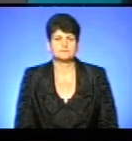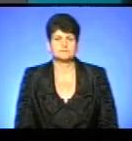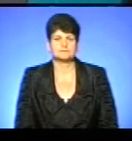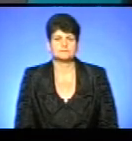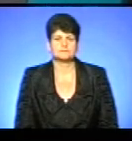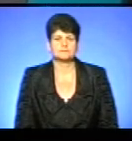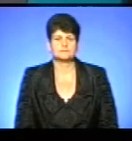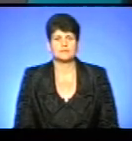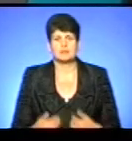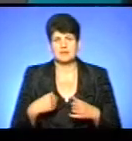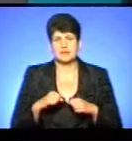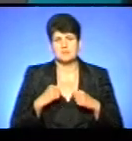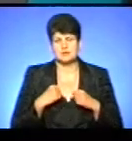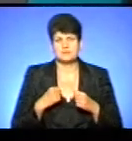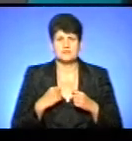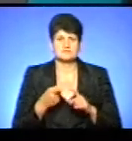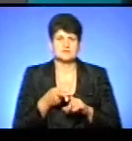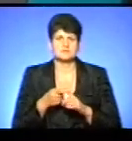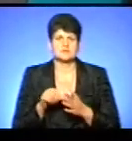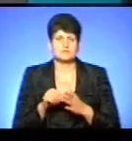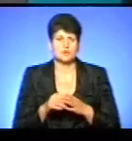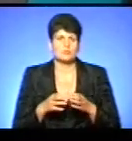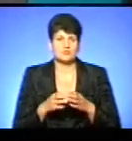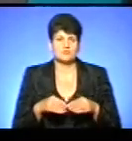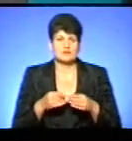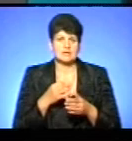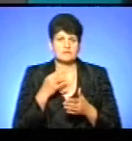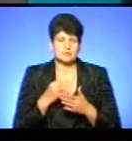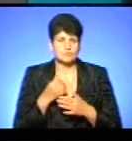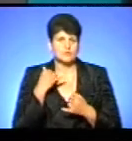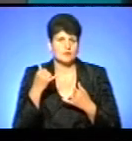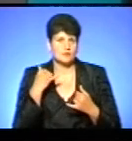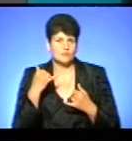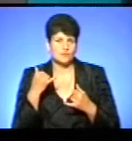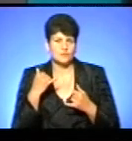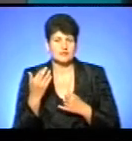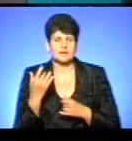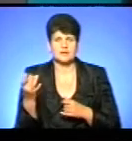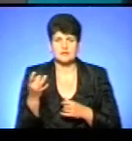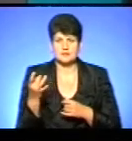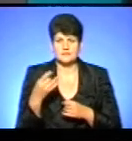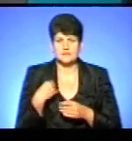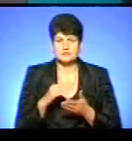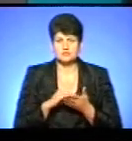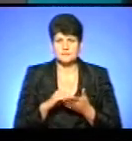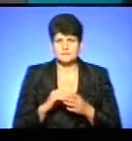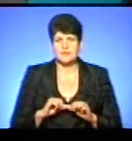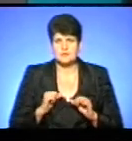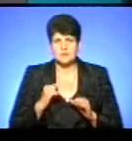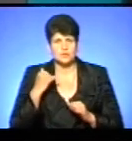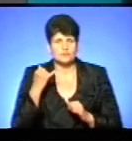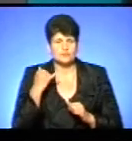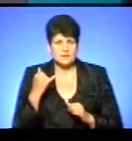Ми намагалися зв'язатися з представниками компанії, аби вони дали відповідь, телефонували кілька разів, наші журналісти намагалися додзвонитися,